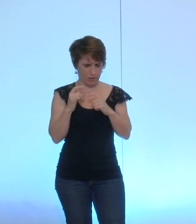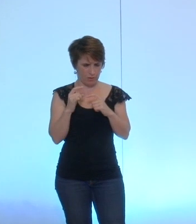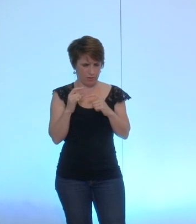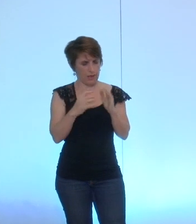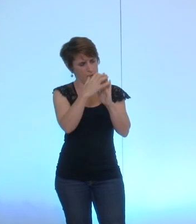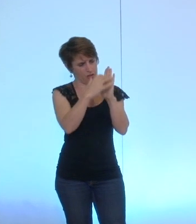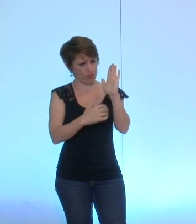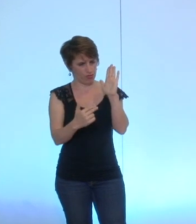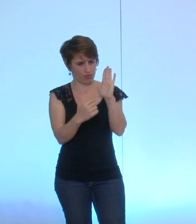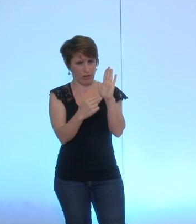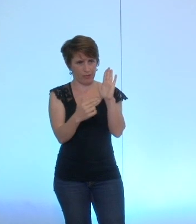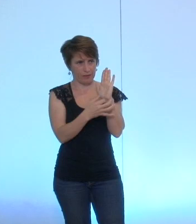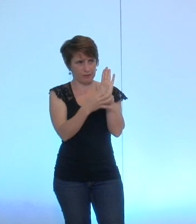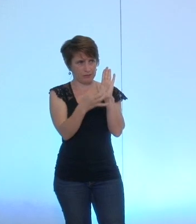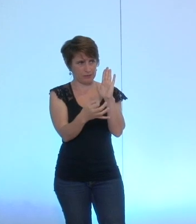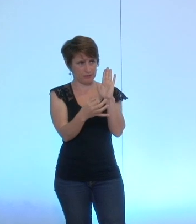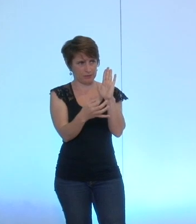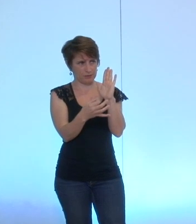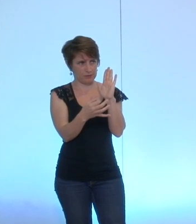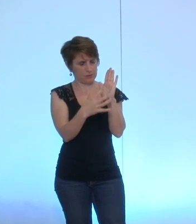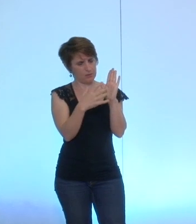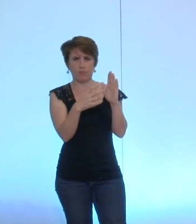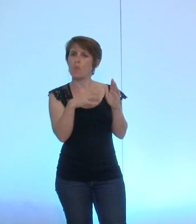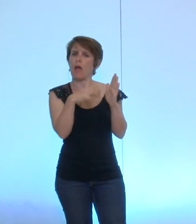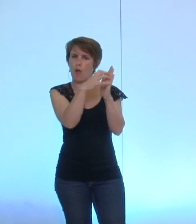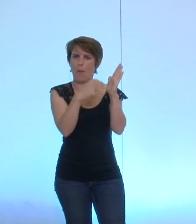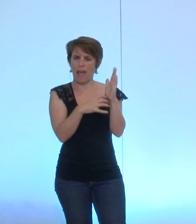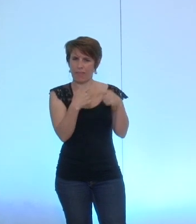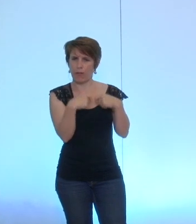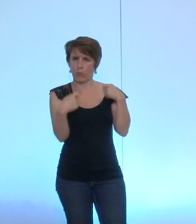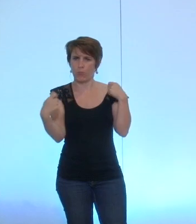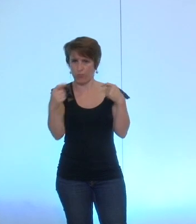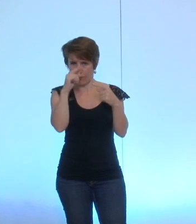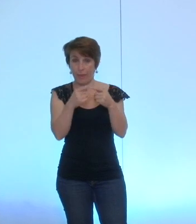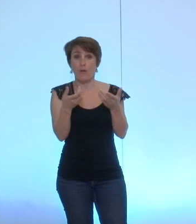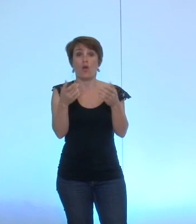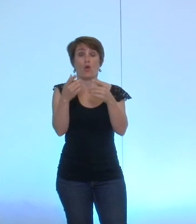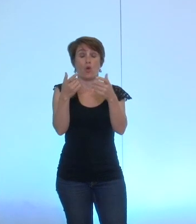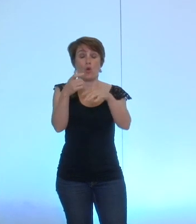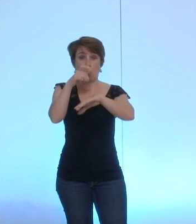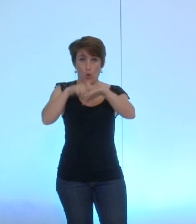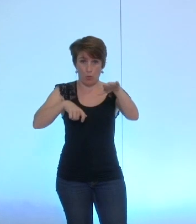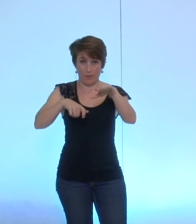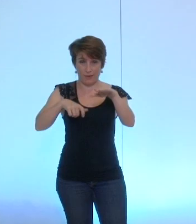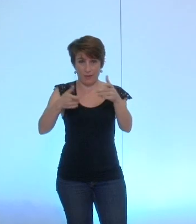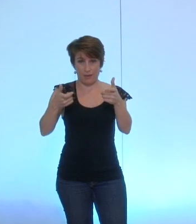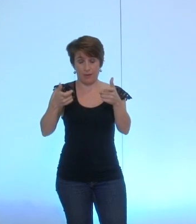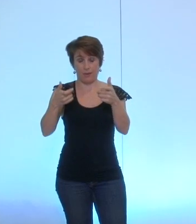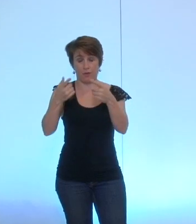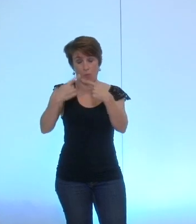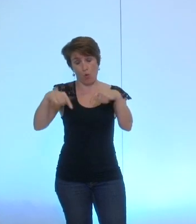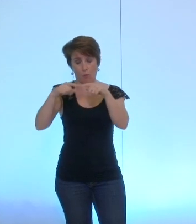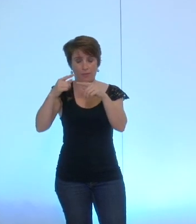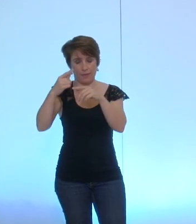éthique des collectivités territoriales il a un long article sur le comité d'éthique qui précise quelle pourrait être sa composition